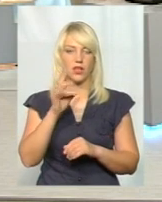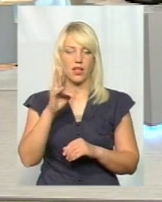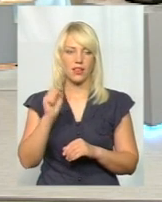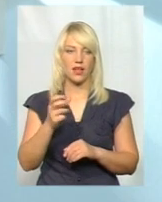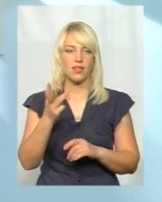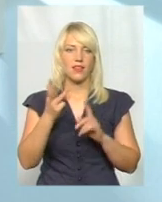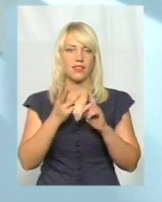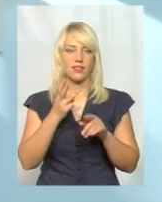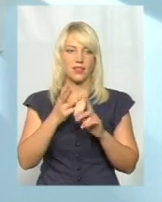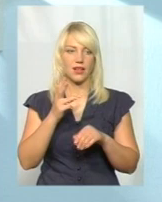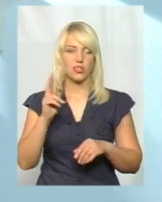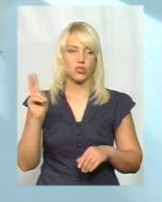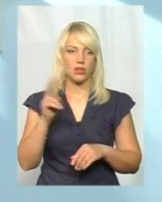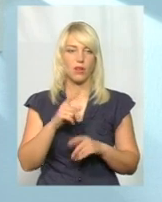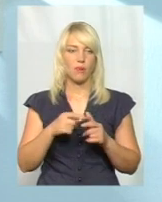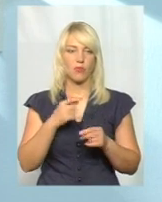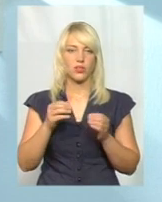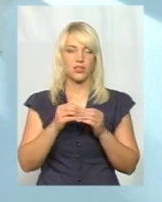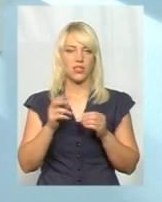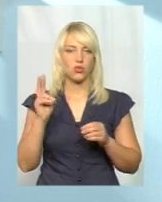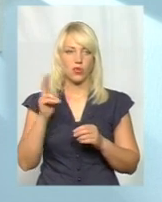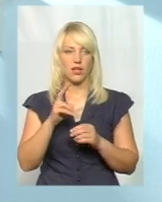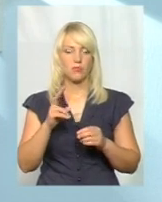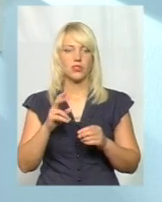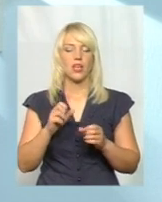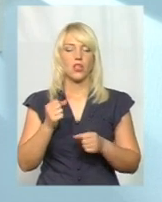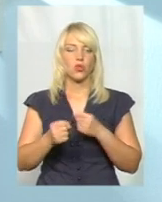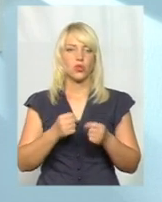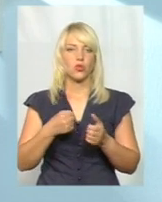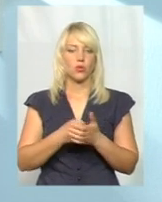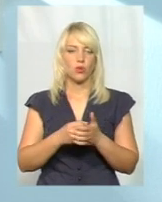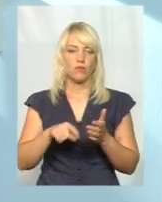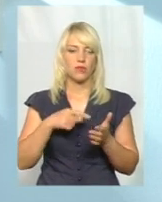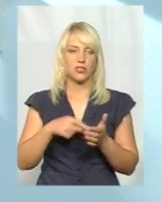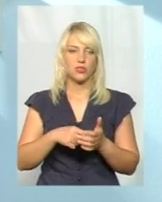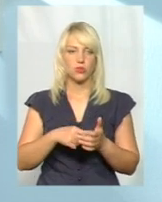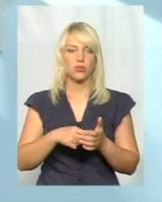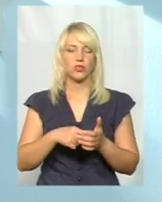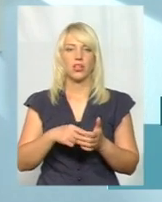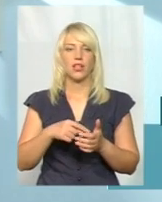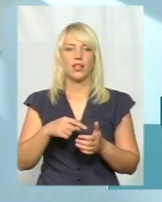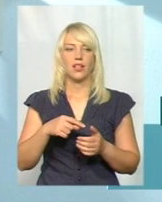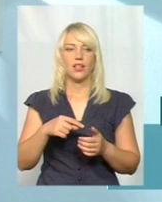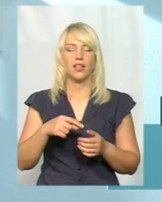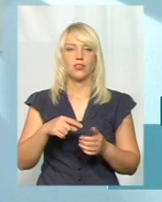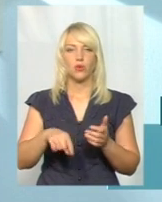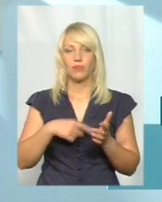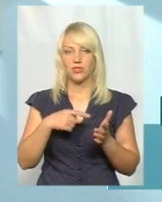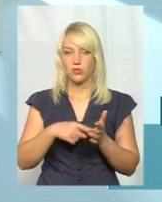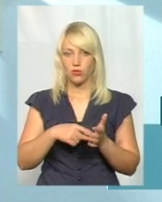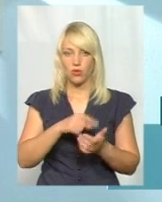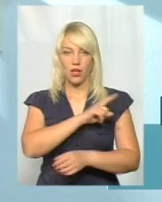тролейбус або на десятий тролейбус, доїхати до міської лікарні, перейти з ліжечного колію і прийти до обласної лікарні.